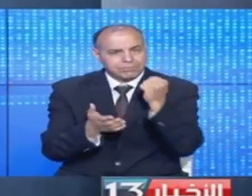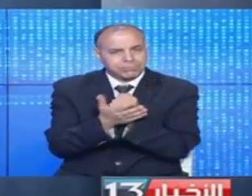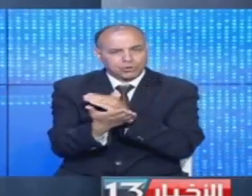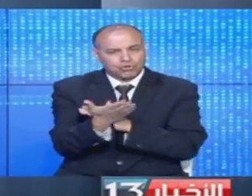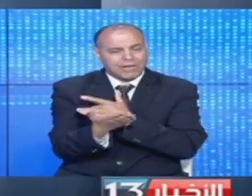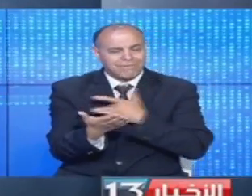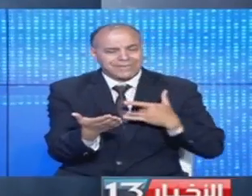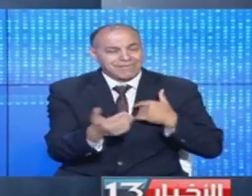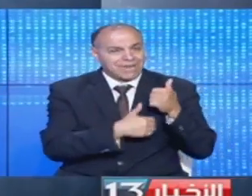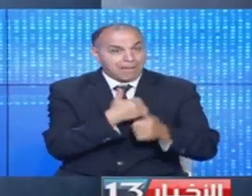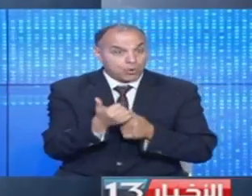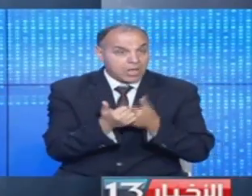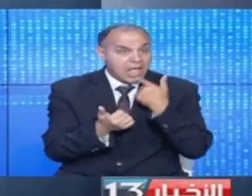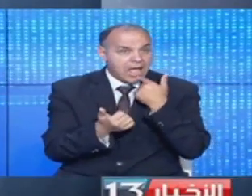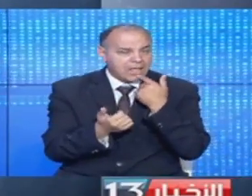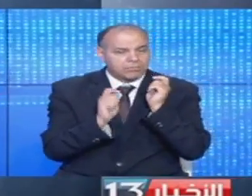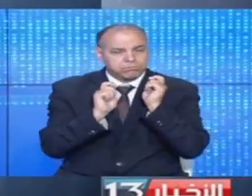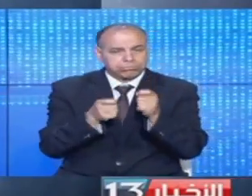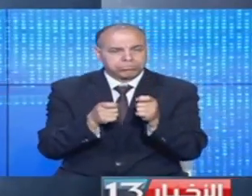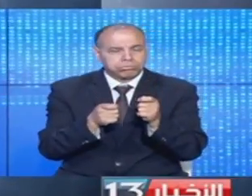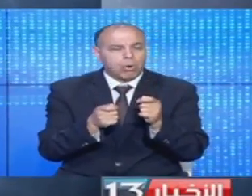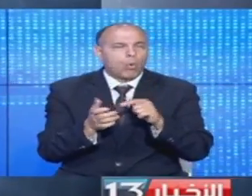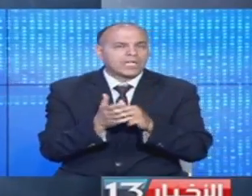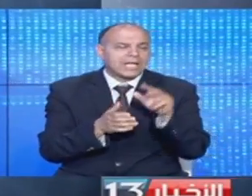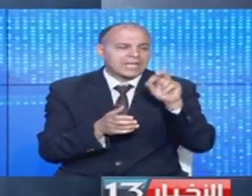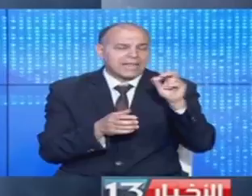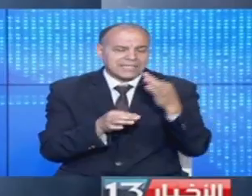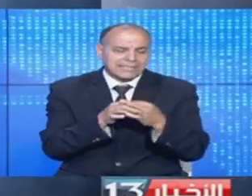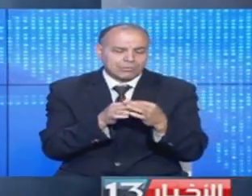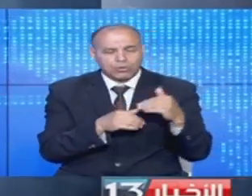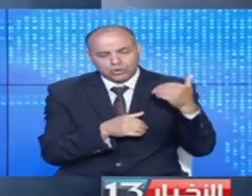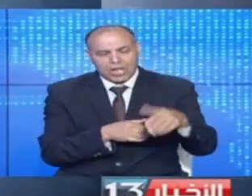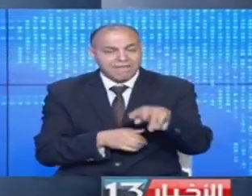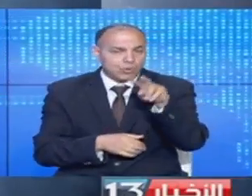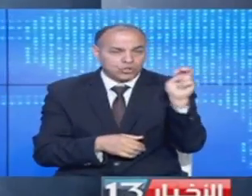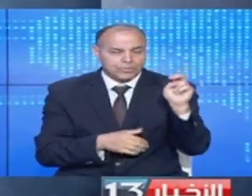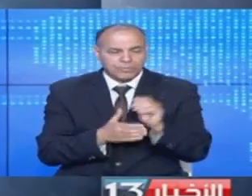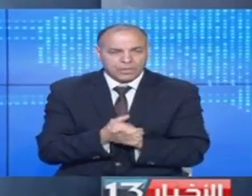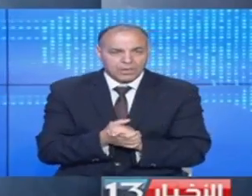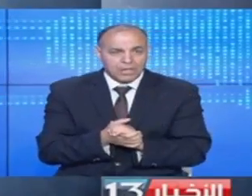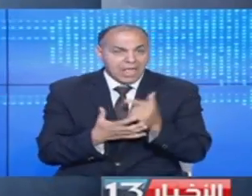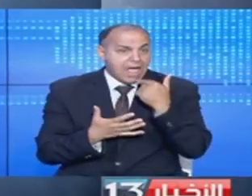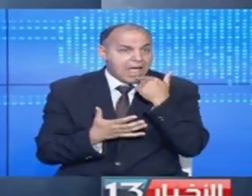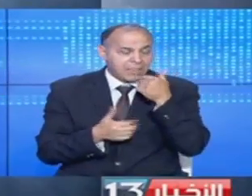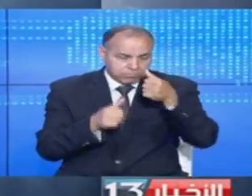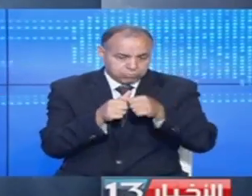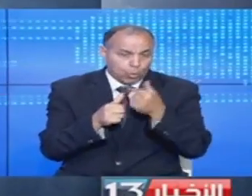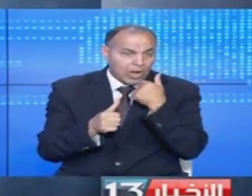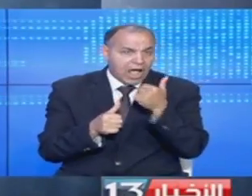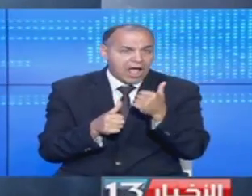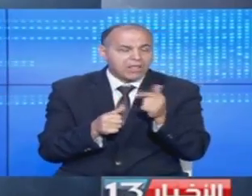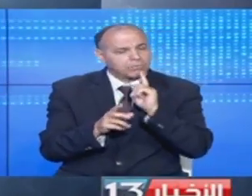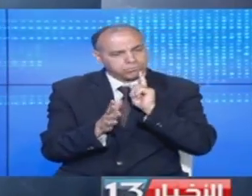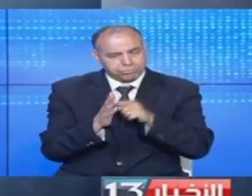شهادات الفحص الفني المسلمة إليها إلى غاية 30 من سبتمبر 2020 ويجدر التذكير أنه في